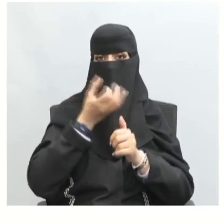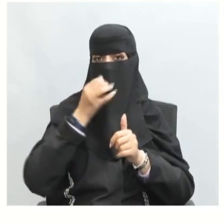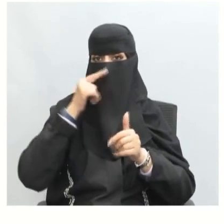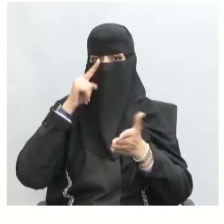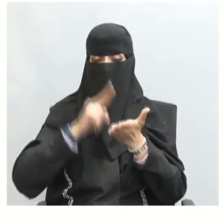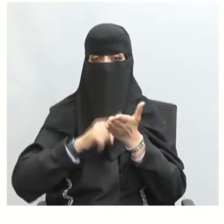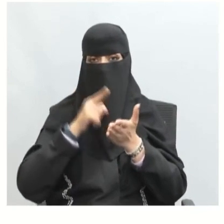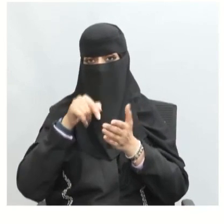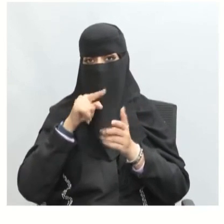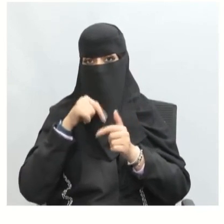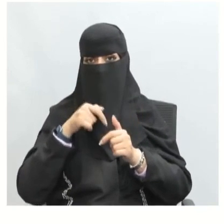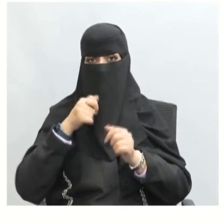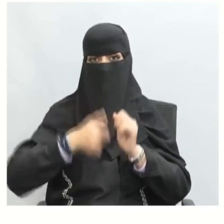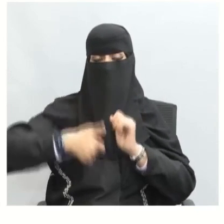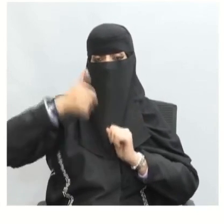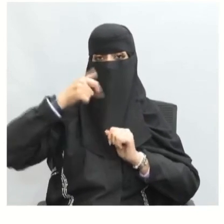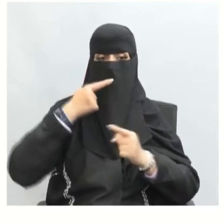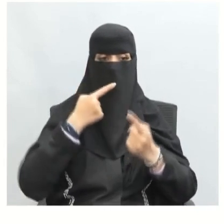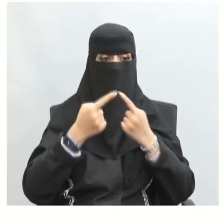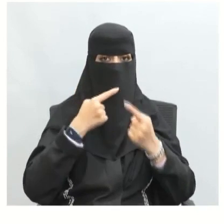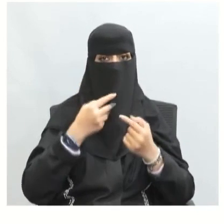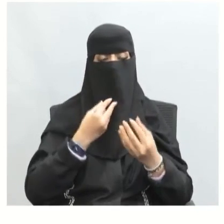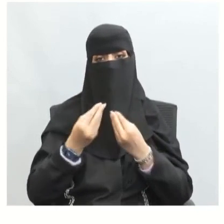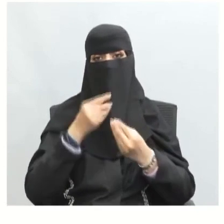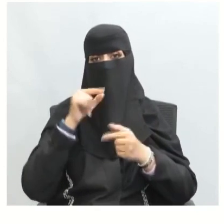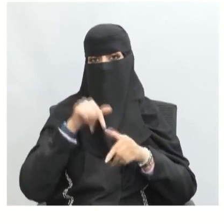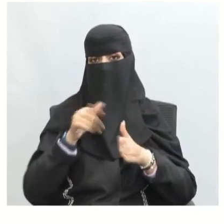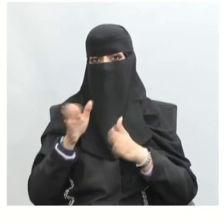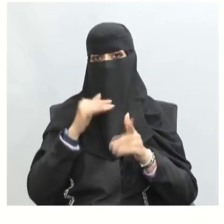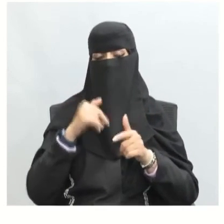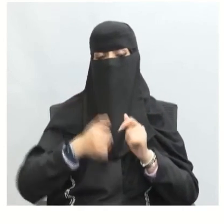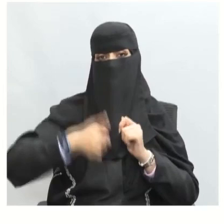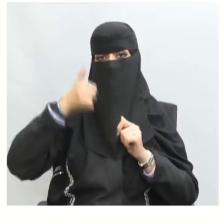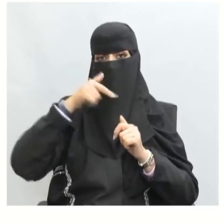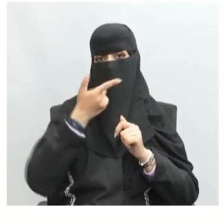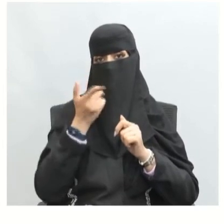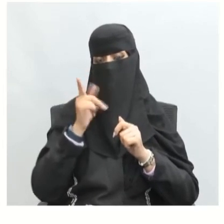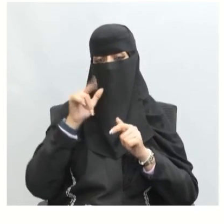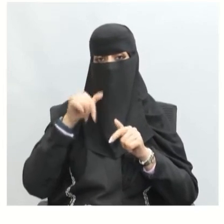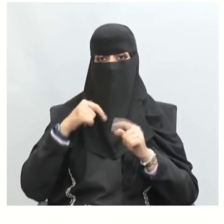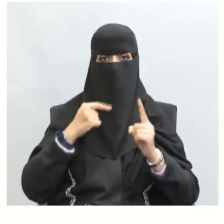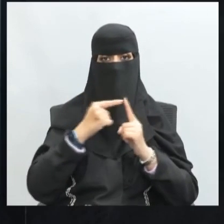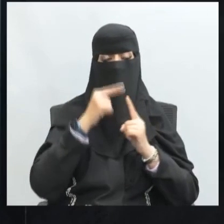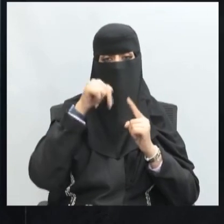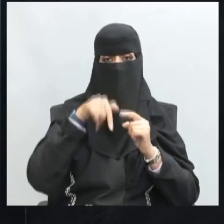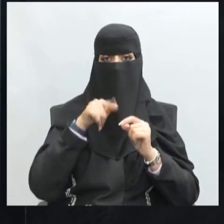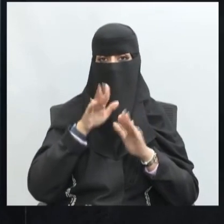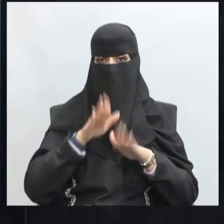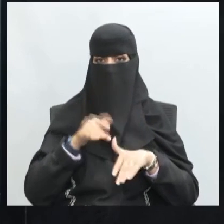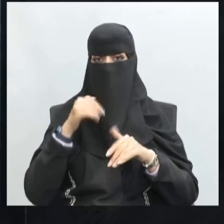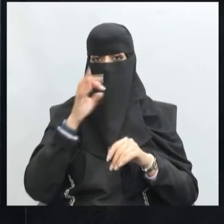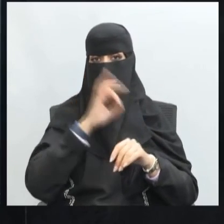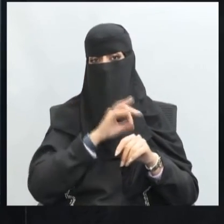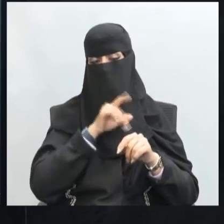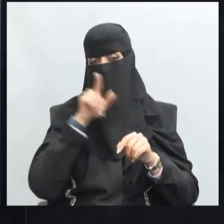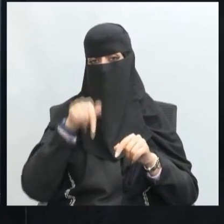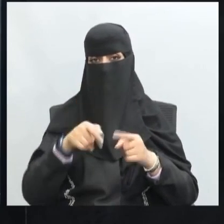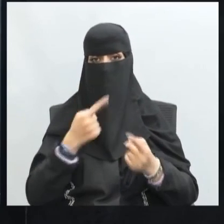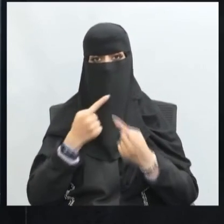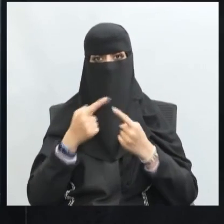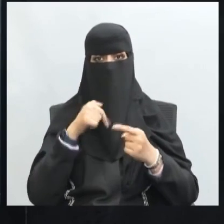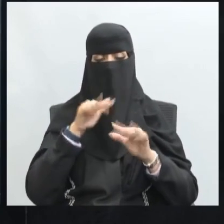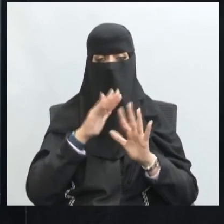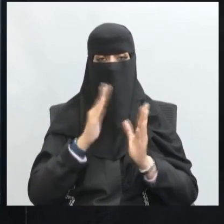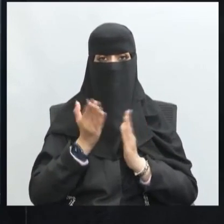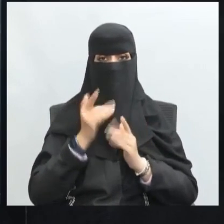بأنه تحقق الحوار الفعال وحققنا الأهداف المرجوة وفوائد الحوار